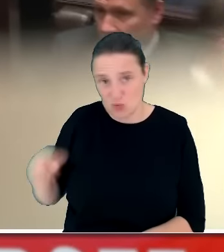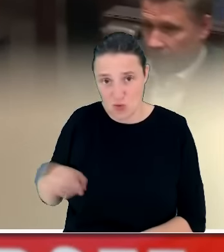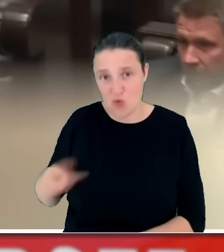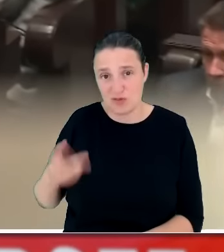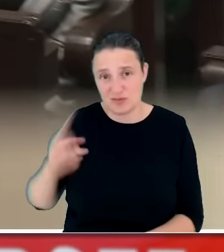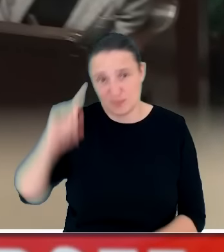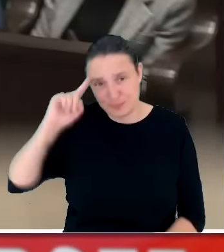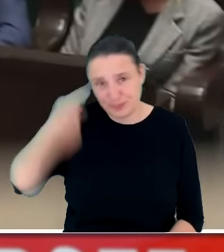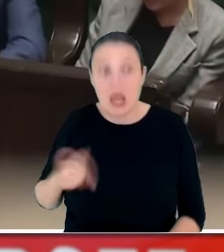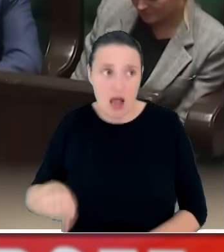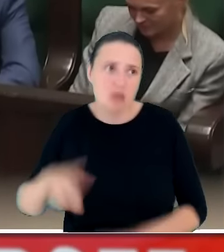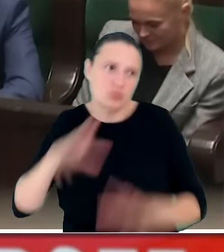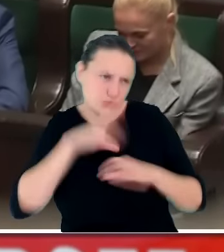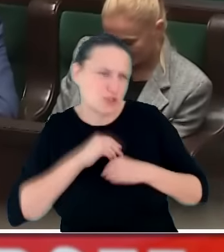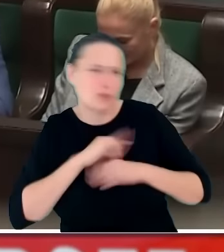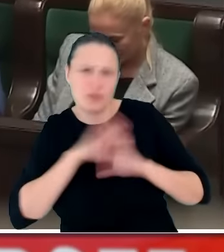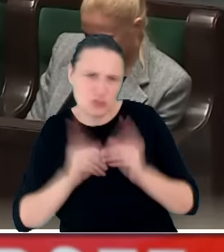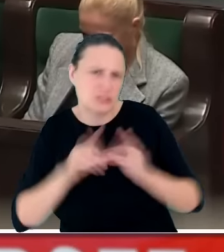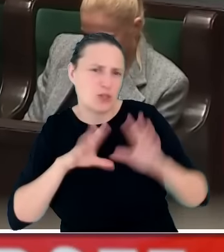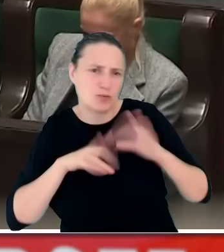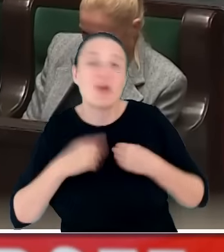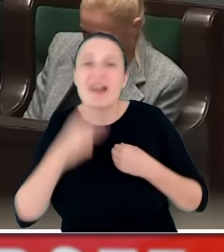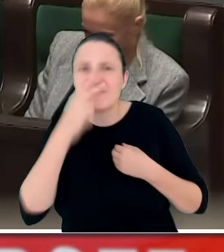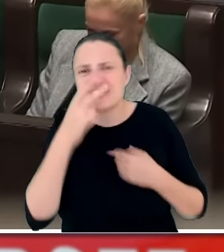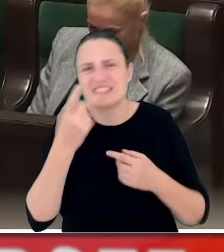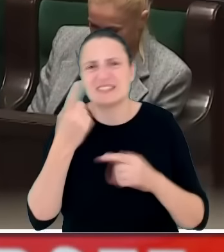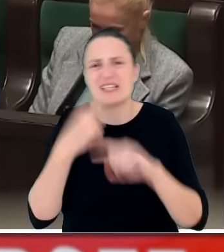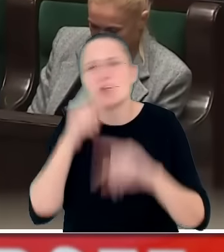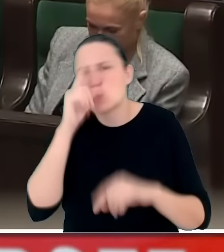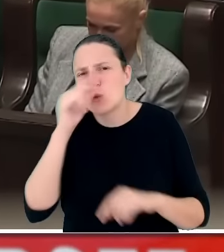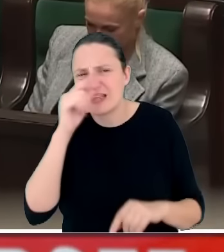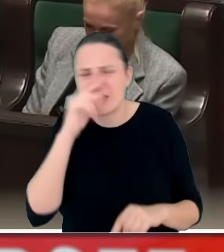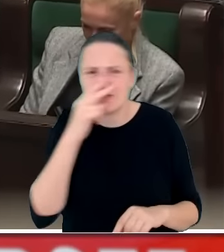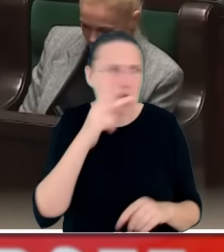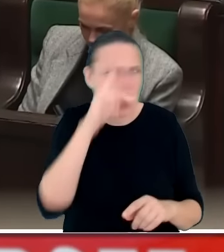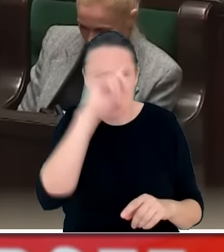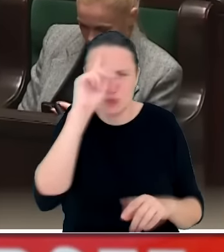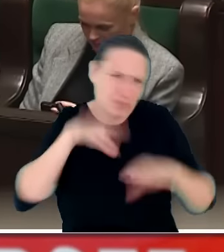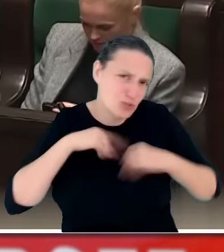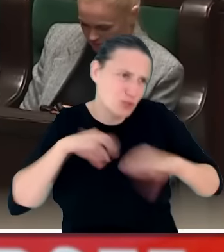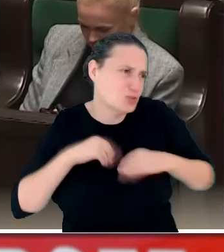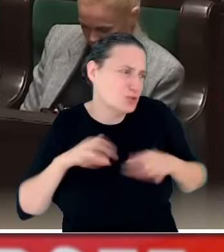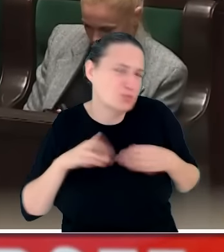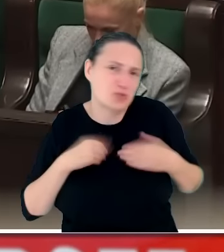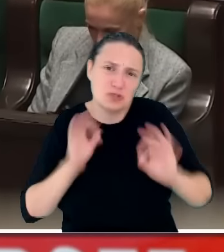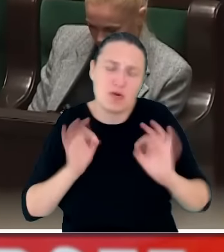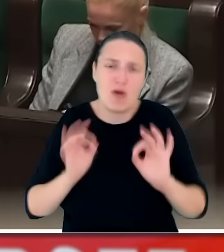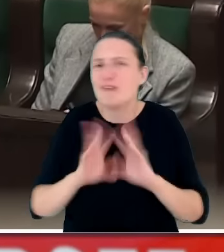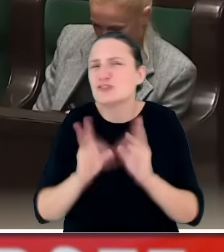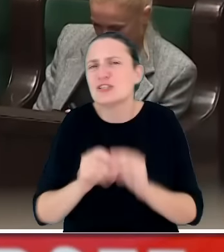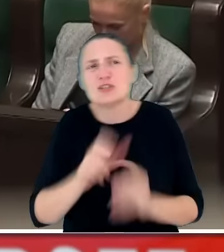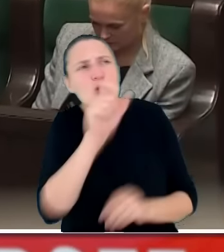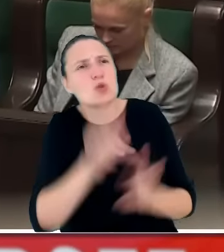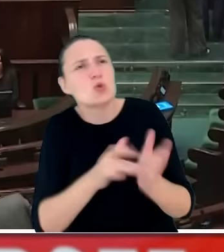oni to przyjmują, bo ja czytam Twittera, jestem na różnych grupach, widzę to i oni przyjmują tę dobrą monetę. jest naprawdę farsa, co tam się